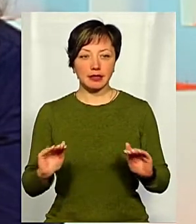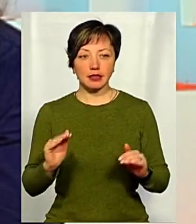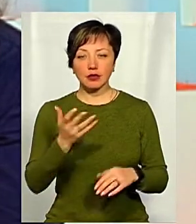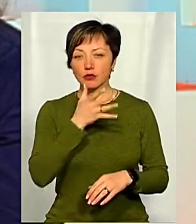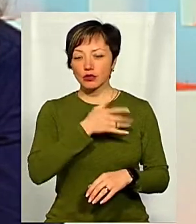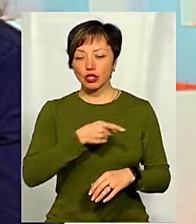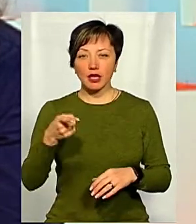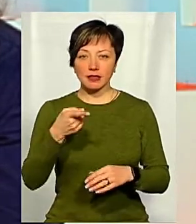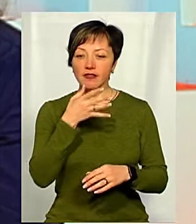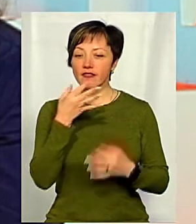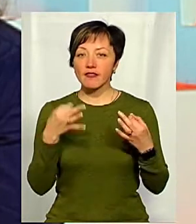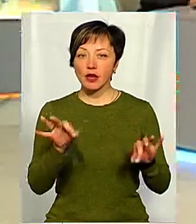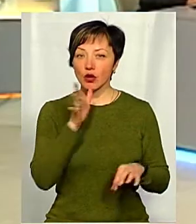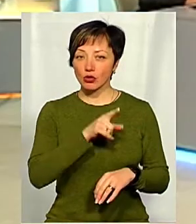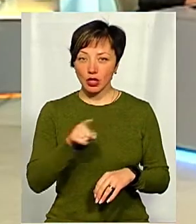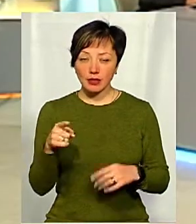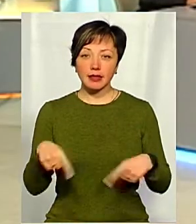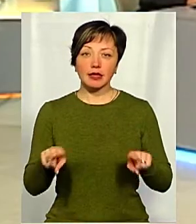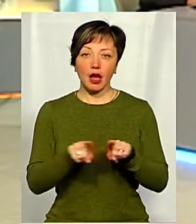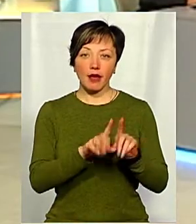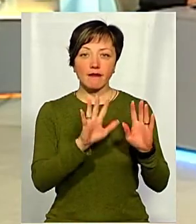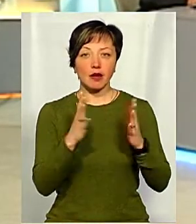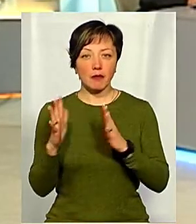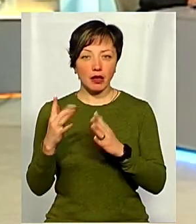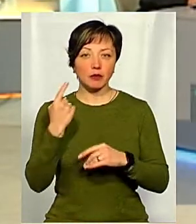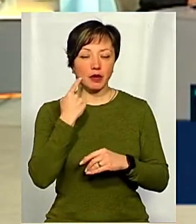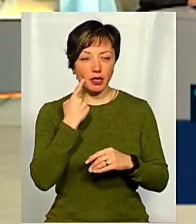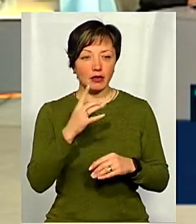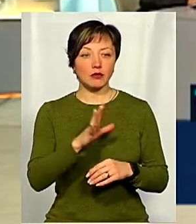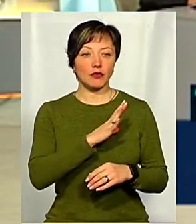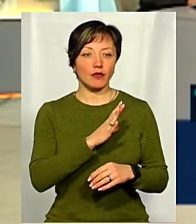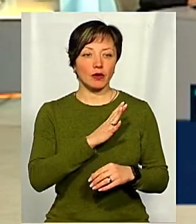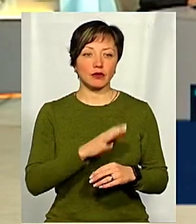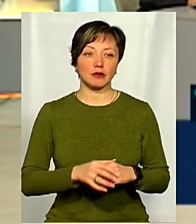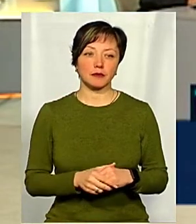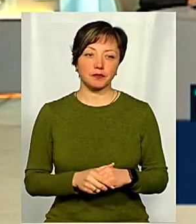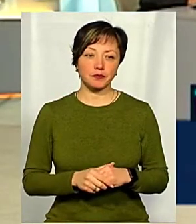час свого дозвілля, відповідно, такі випадки прикрій трапляються.